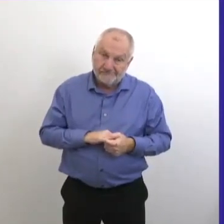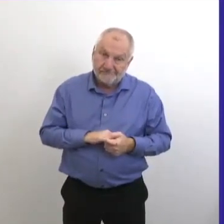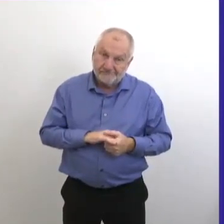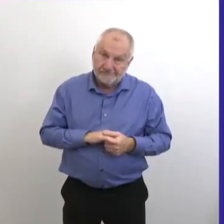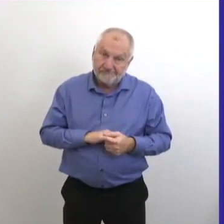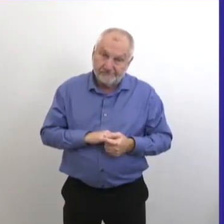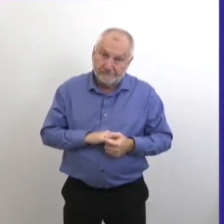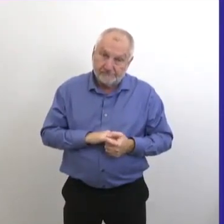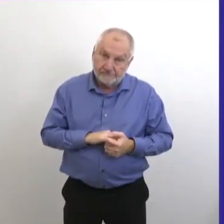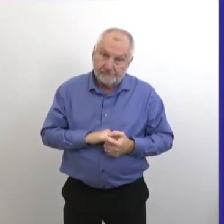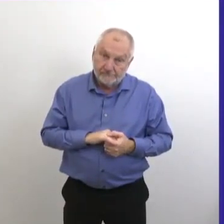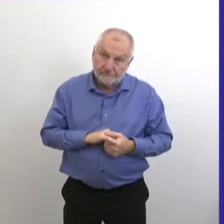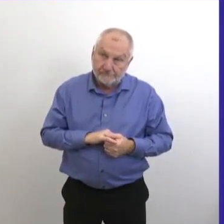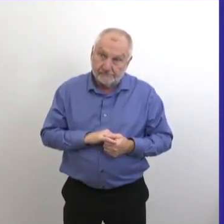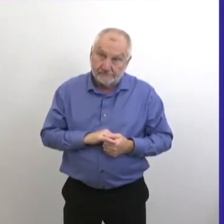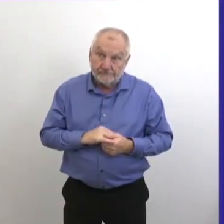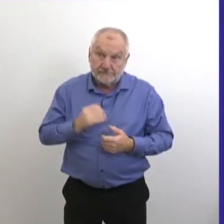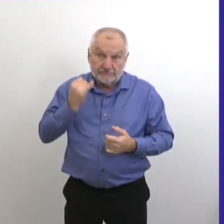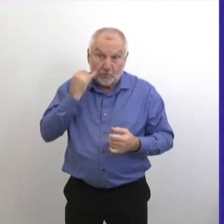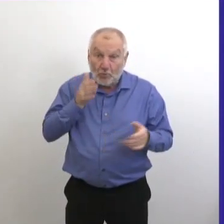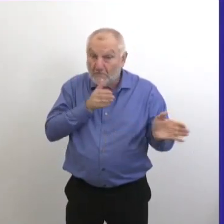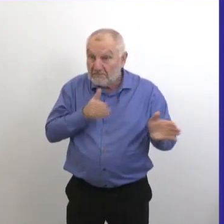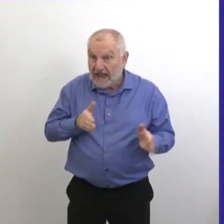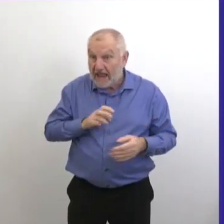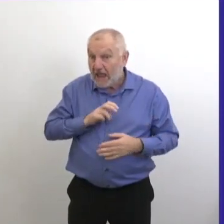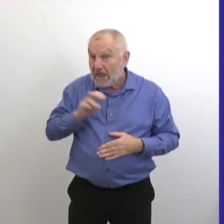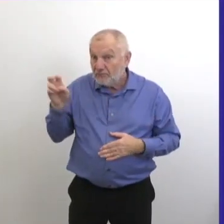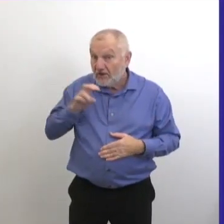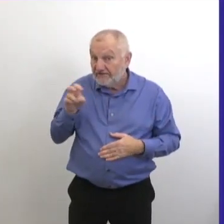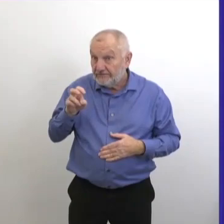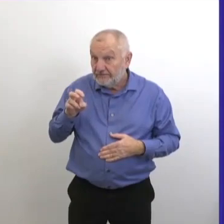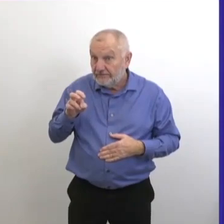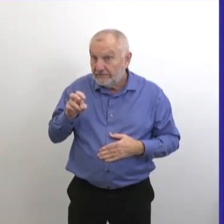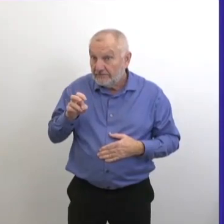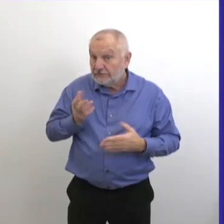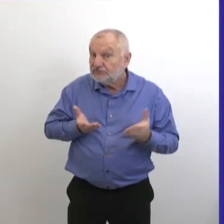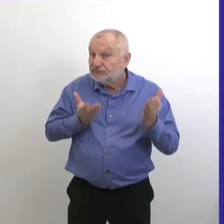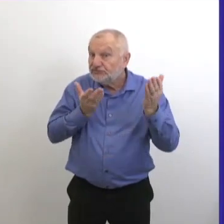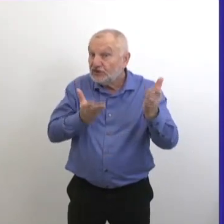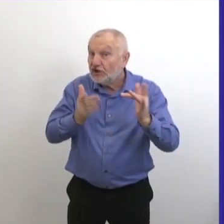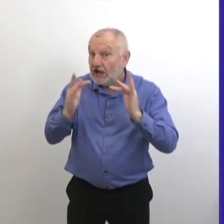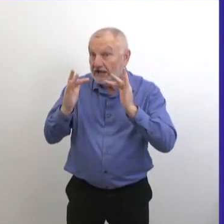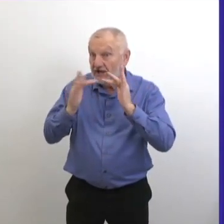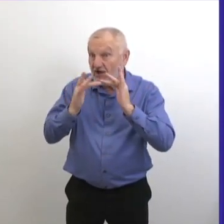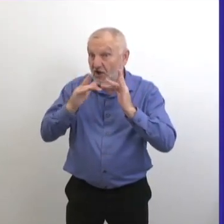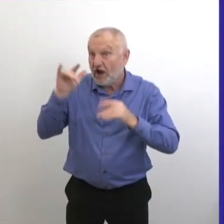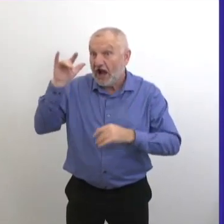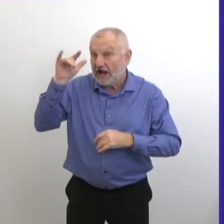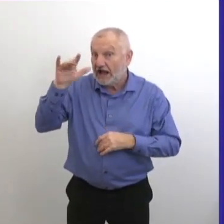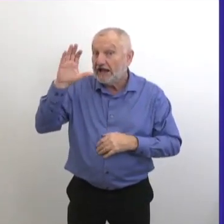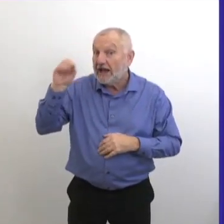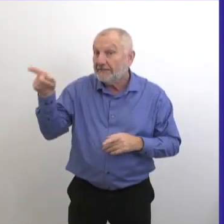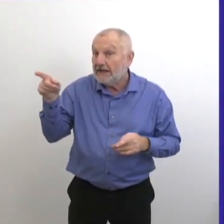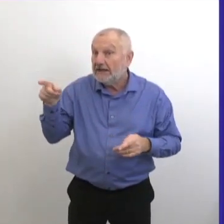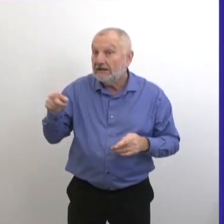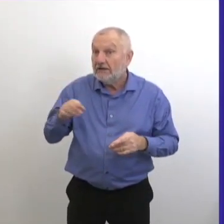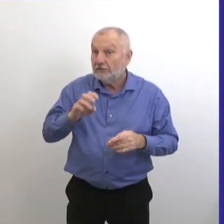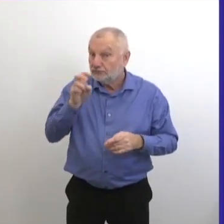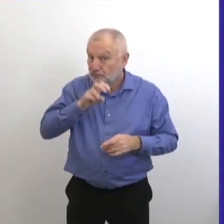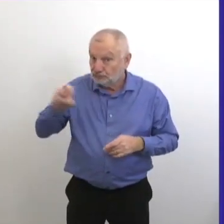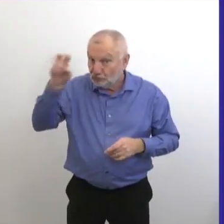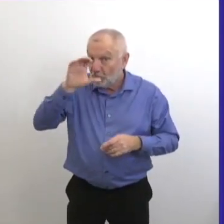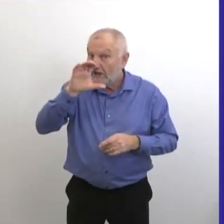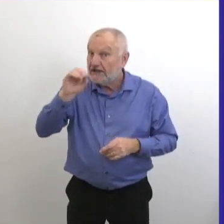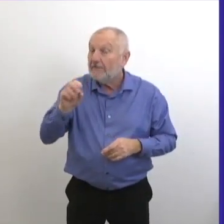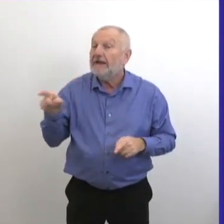Si vous avez des plans de voyage, je vous recommande de communiquer avec votre ligne aérienne